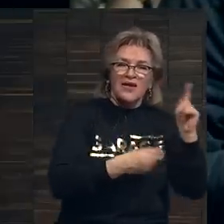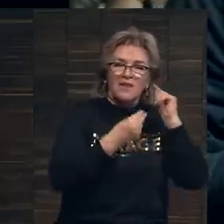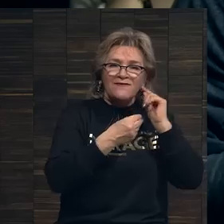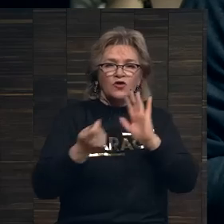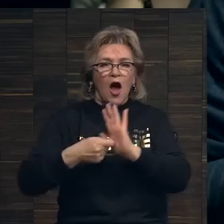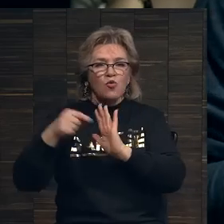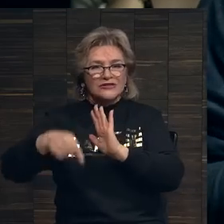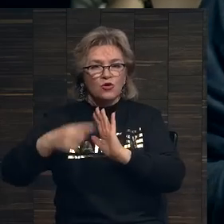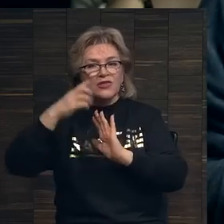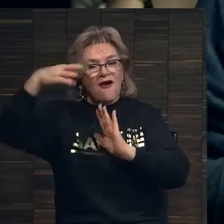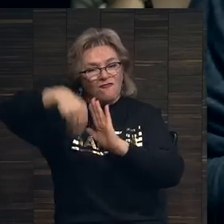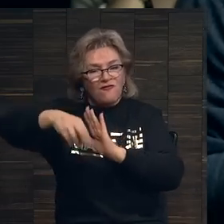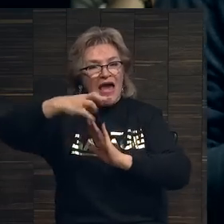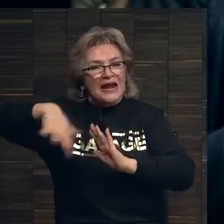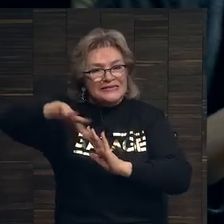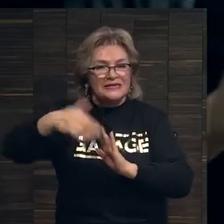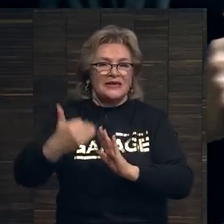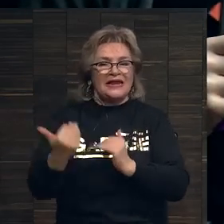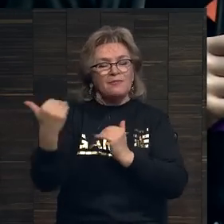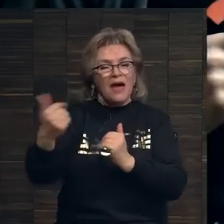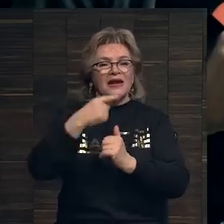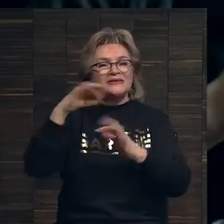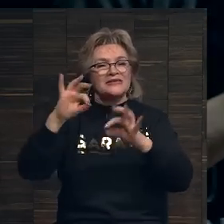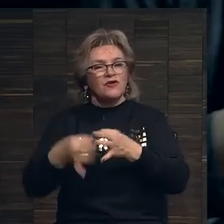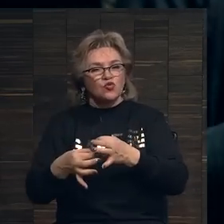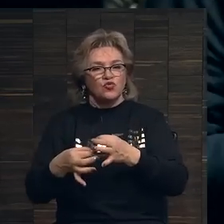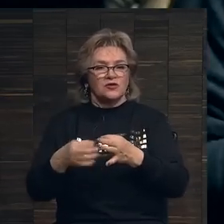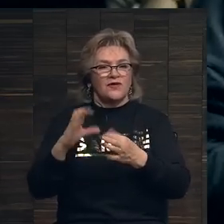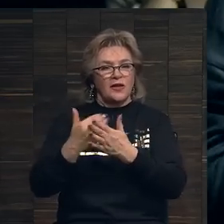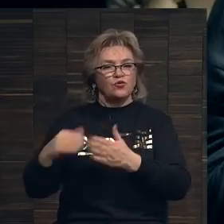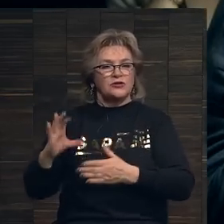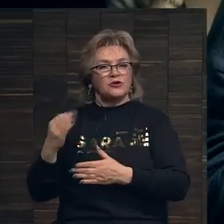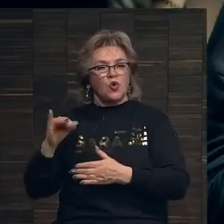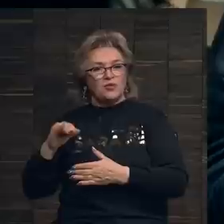ввиду аукционы в России или аукционы российского искусства? Допустим, Сотбис.